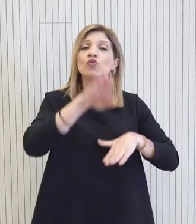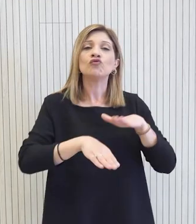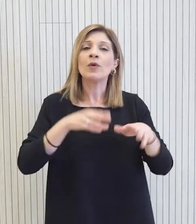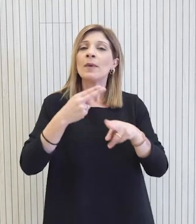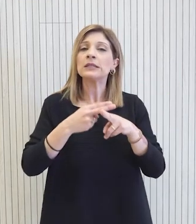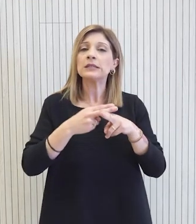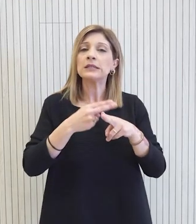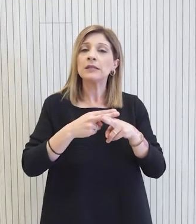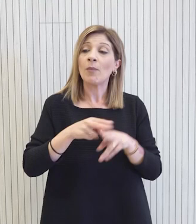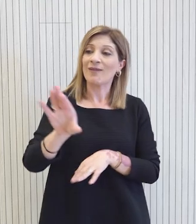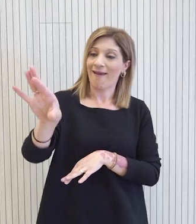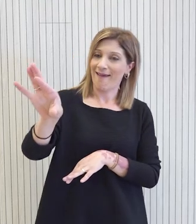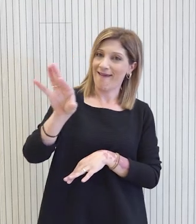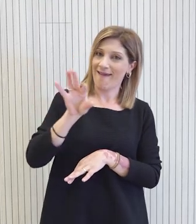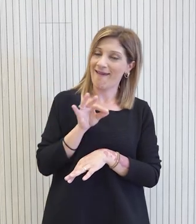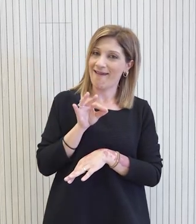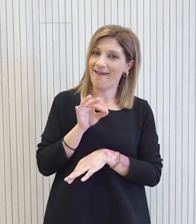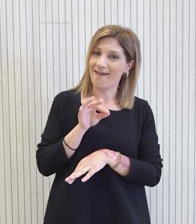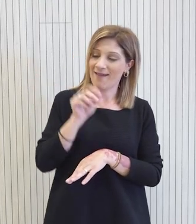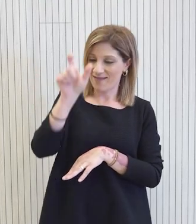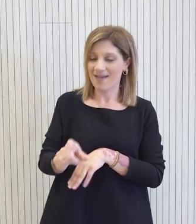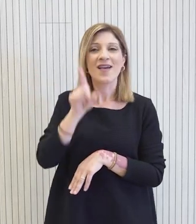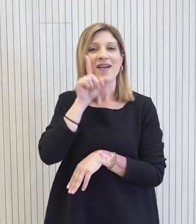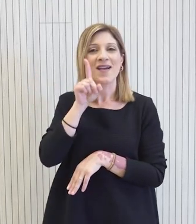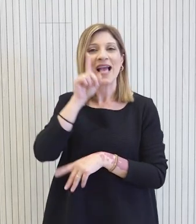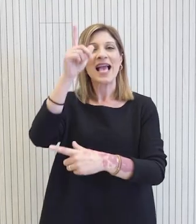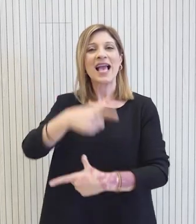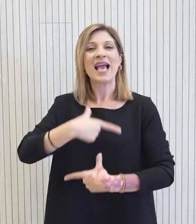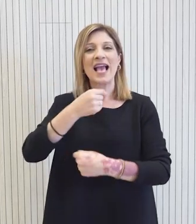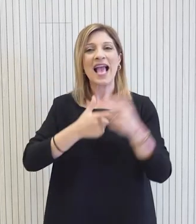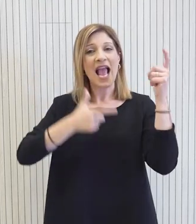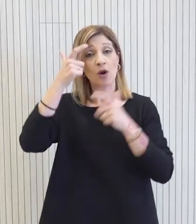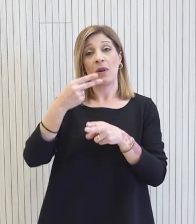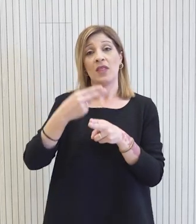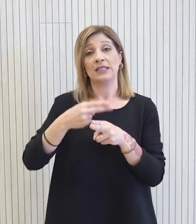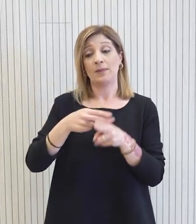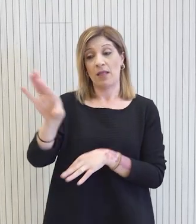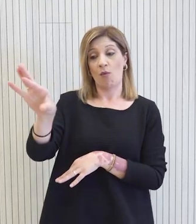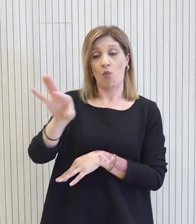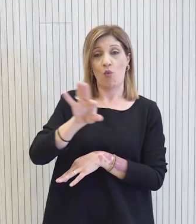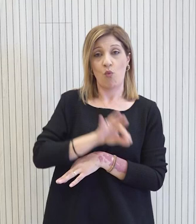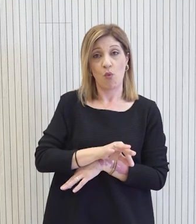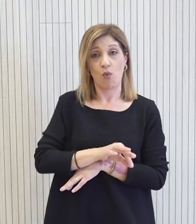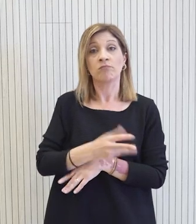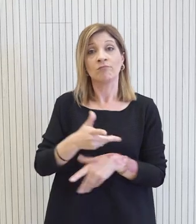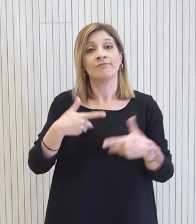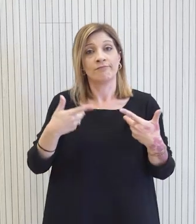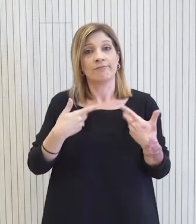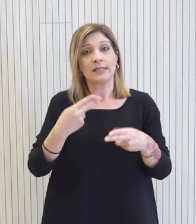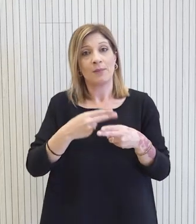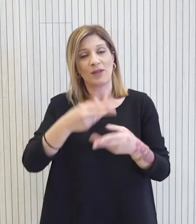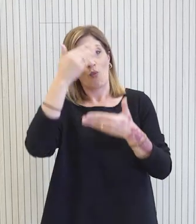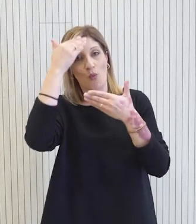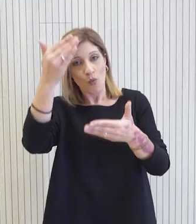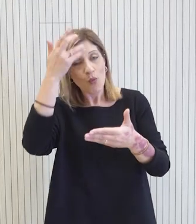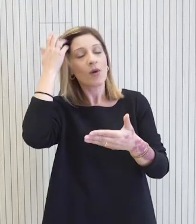αυτής της συζήτησης ήταν ο διορισμός μιας προσωπικότητας ως απεσταλμένου του Γενικού Γραμματέα των Ηνωμένων Εθνών κάτι το οποίο με ικανοποίηση χαιρετήσαμε και